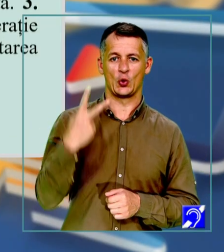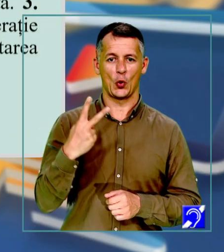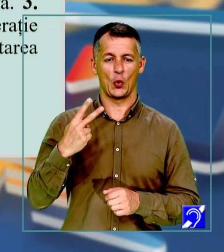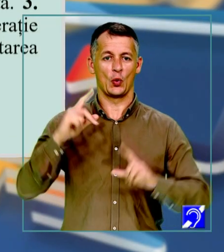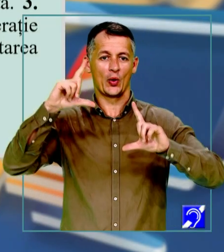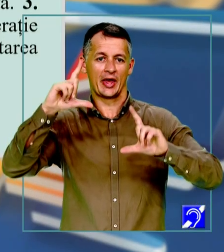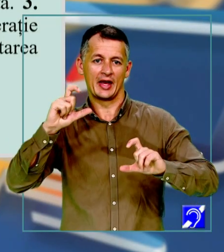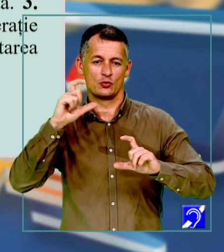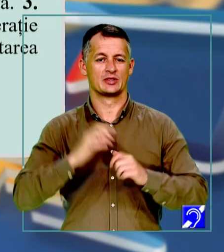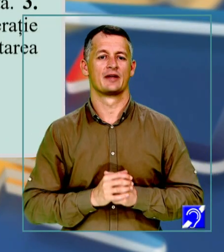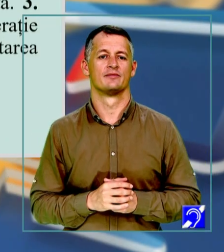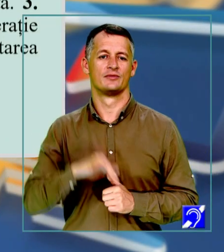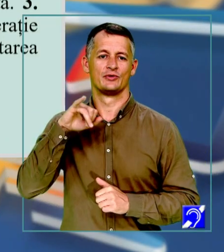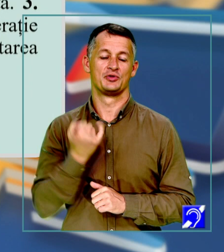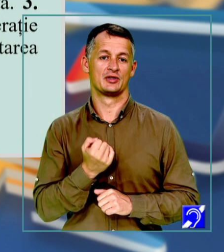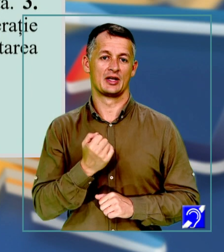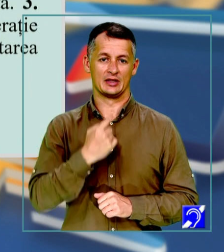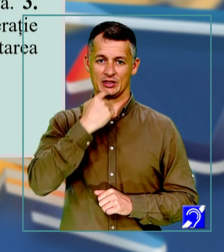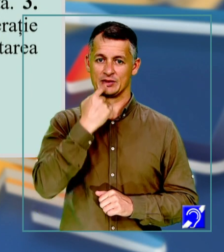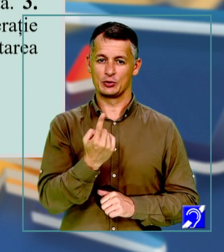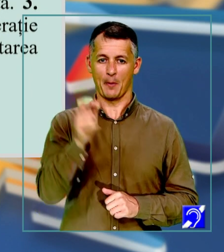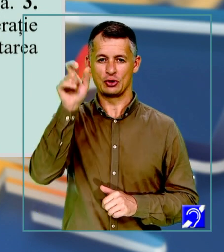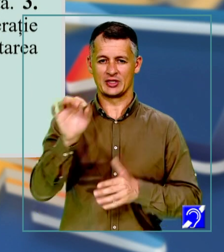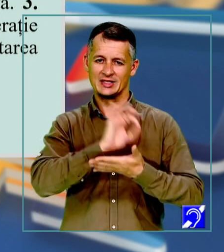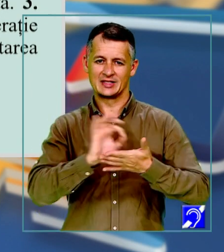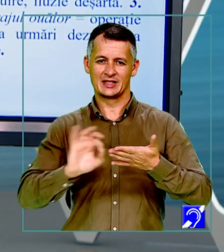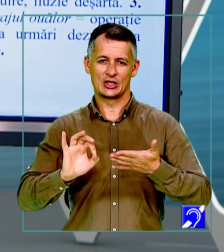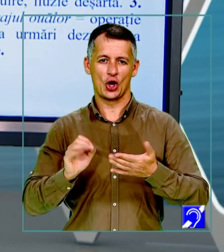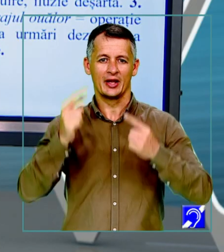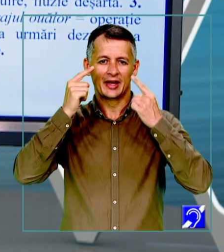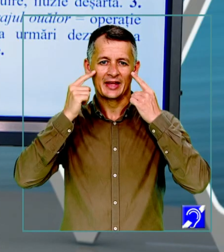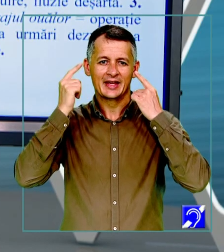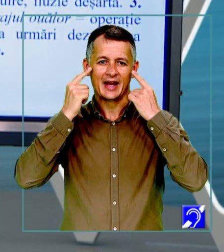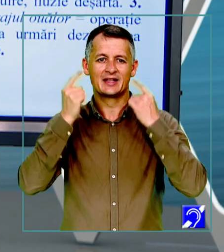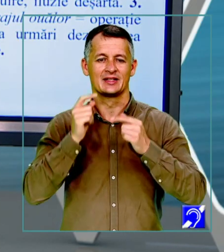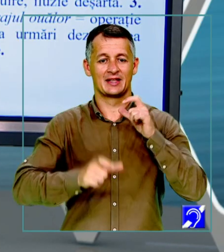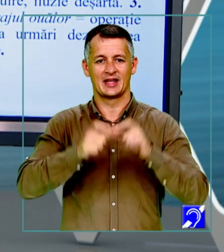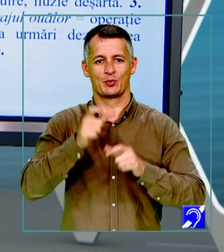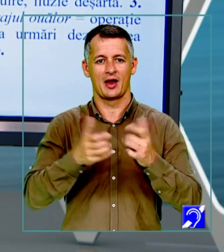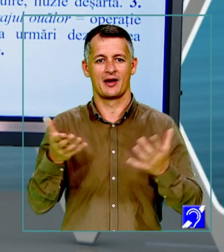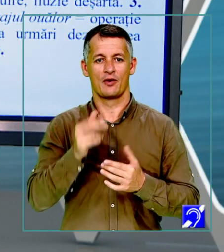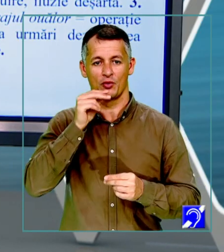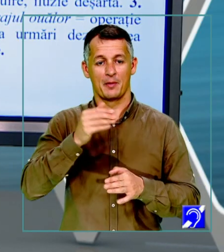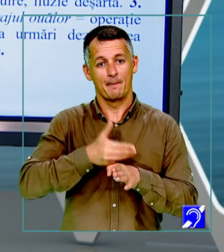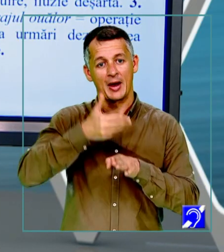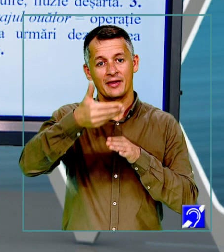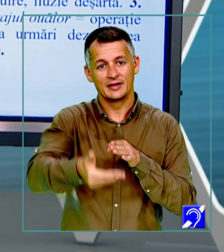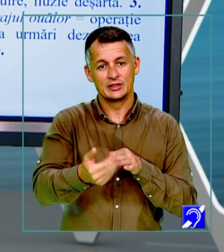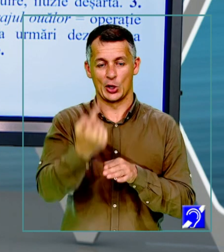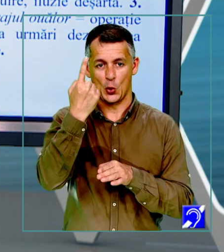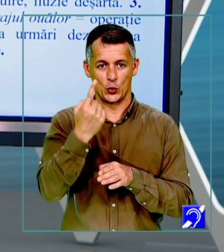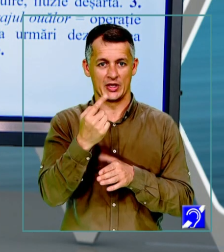și de afirmația unui scriitor chinez despre care vom discuta mai târziu, la unul dintre